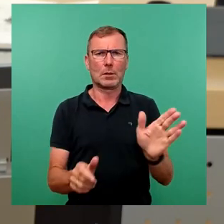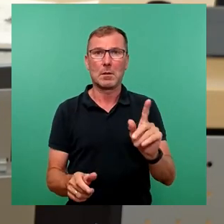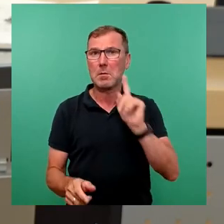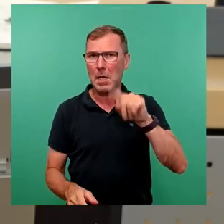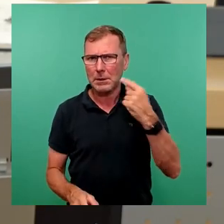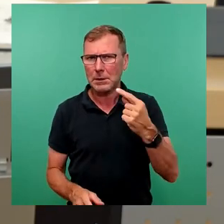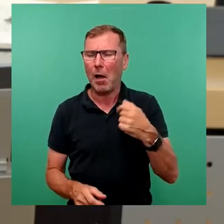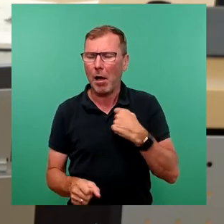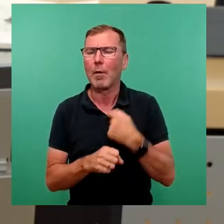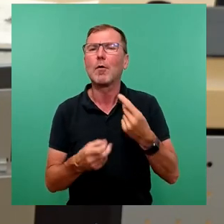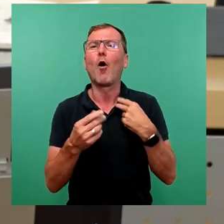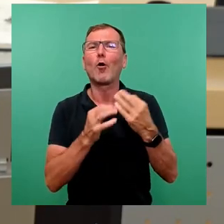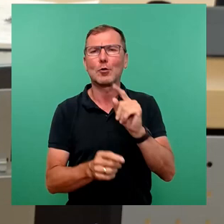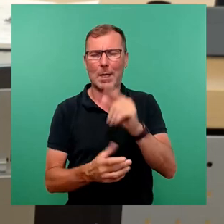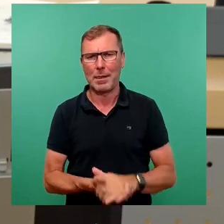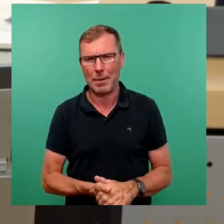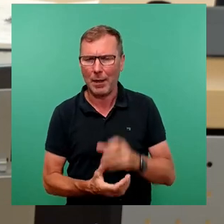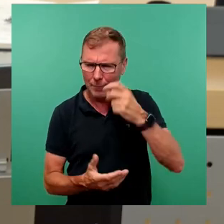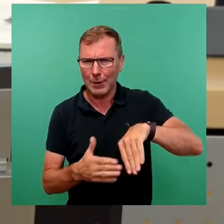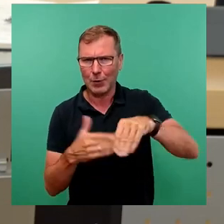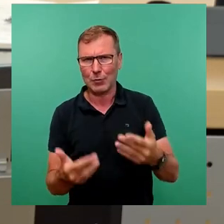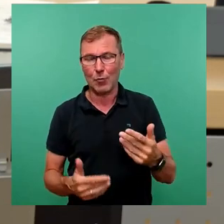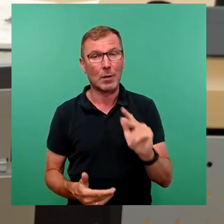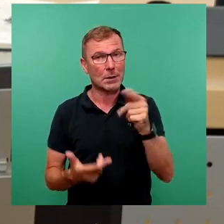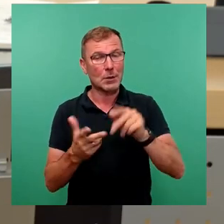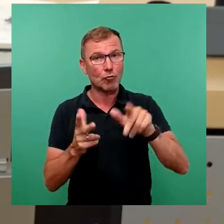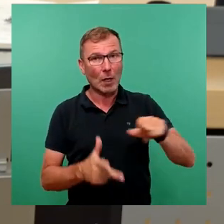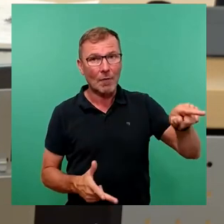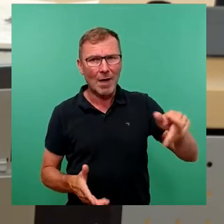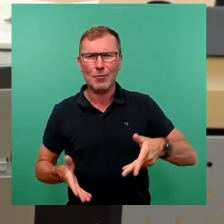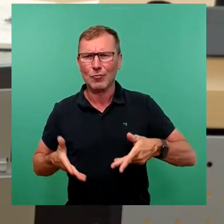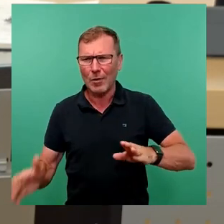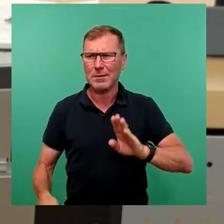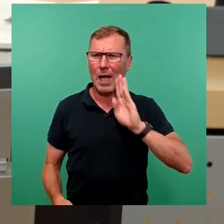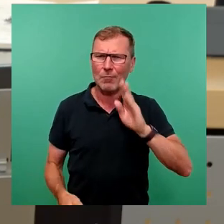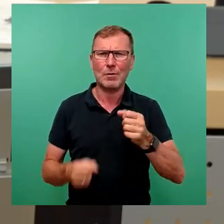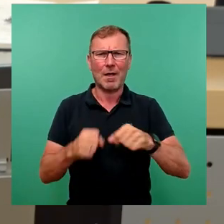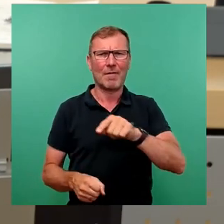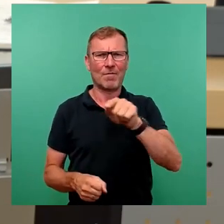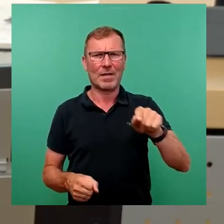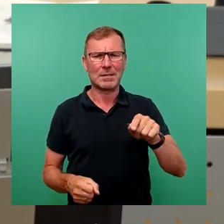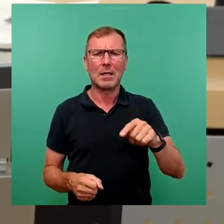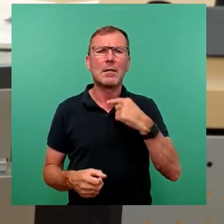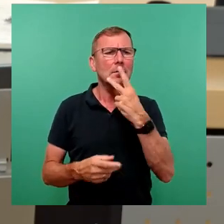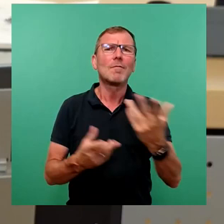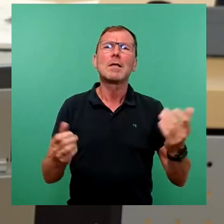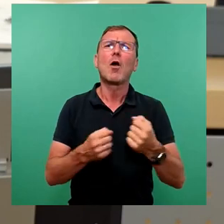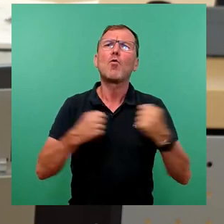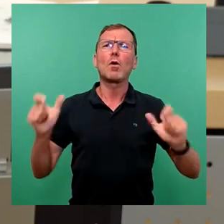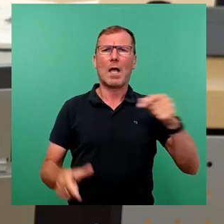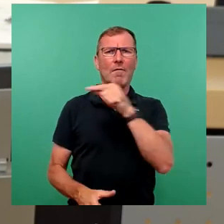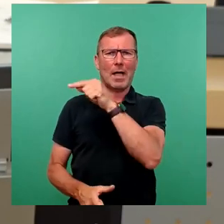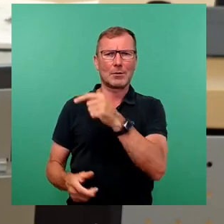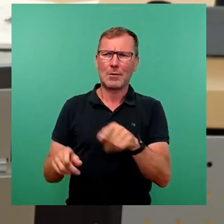Rückspiel. Drittens, solange die Stadtverwaltung Straßen- und Anwohnerfeste behandelt wie kommerzielle Großveranstaltungen, be- und